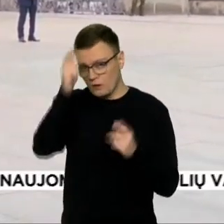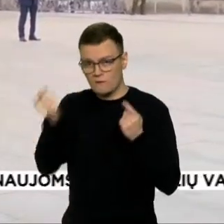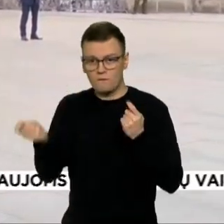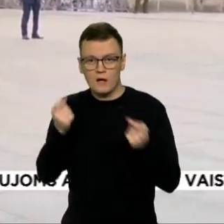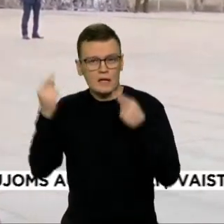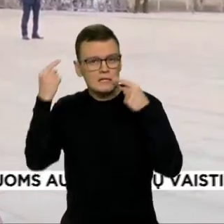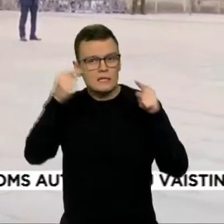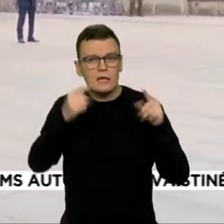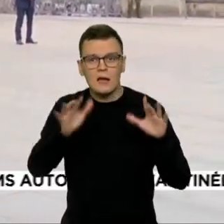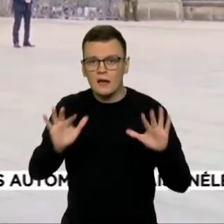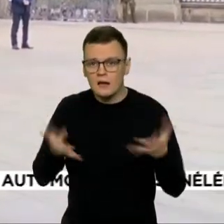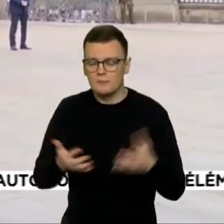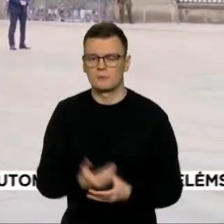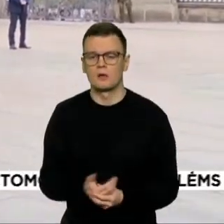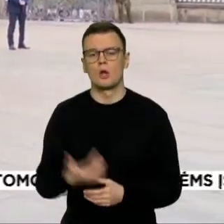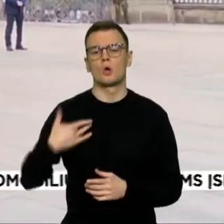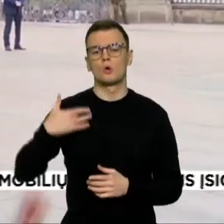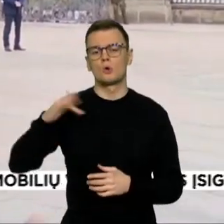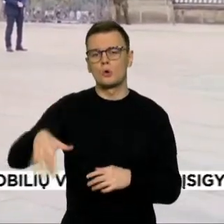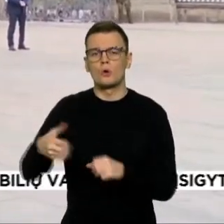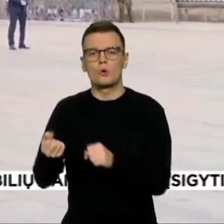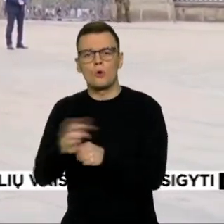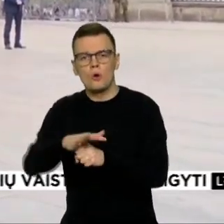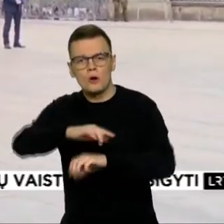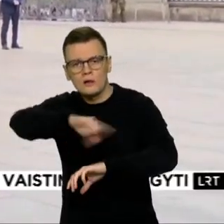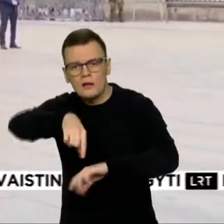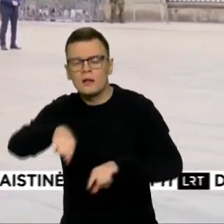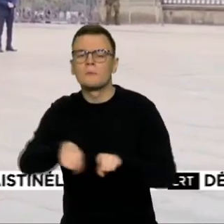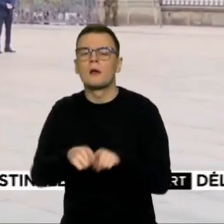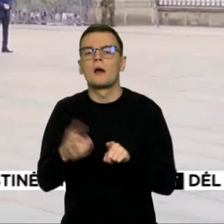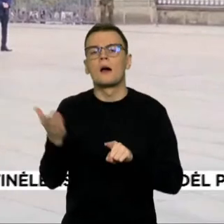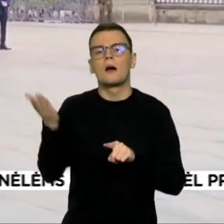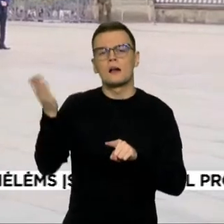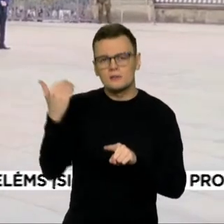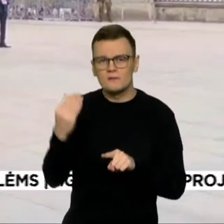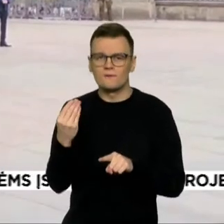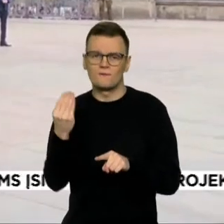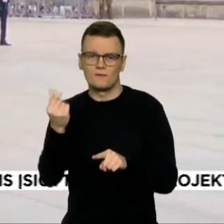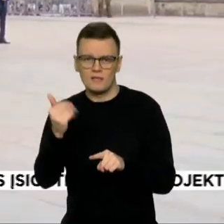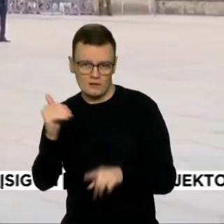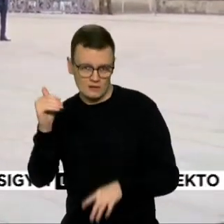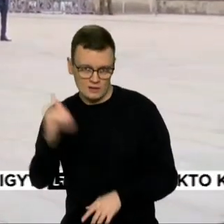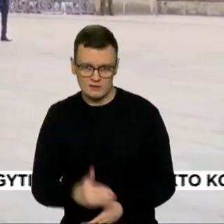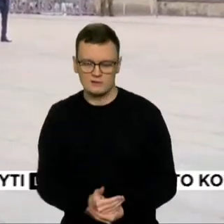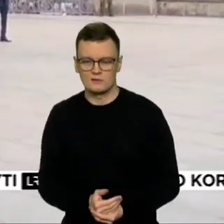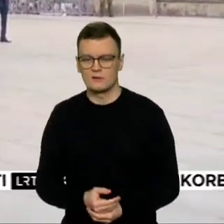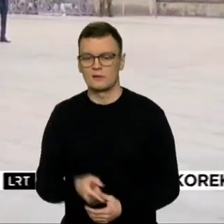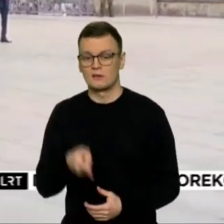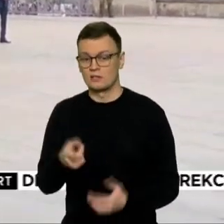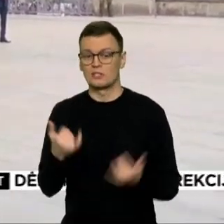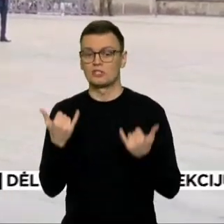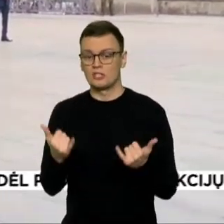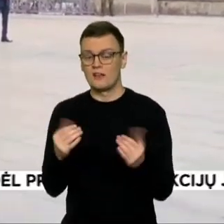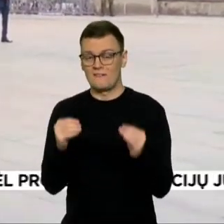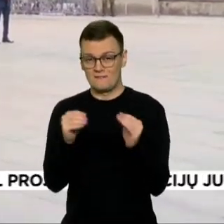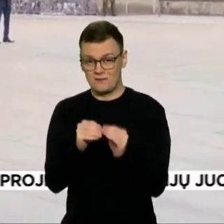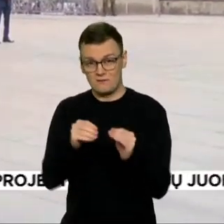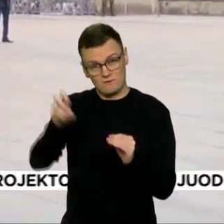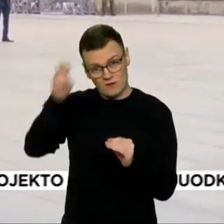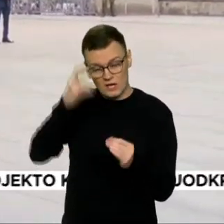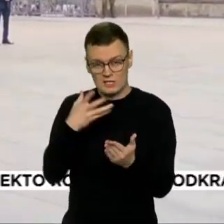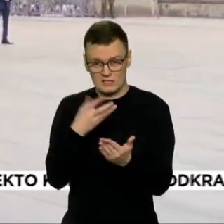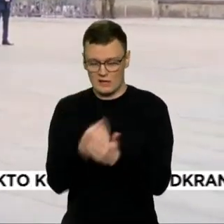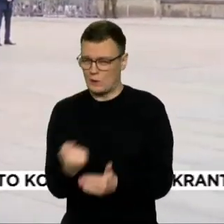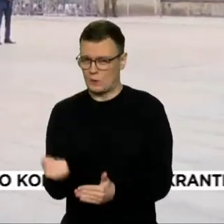griežta ir kovido laikotarpiu ir per ankstesnę finansų krizę. Šiandien ta pati valstybė, naudodama galinga savo šalies ekonomika,